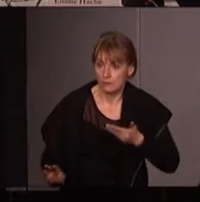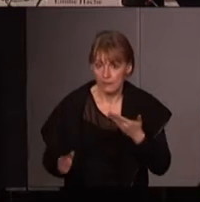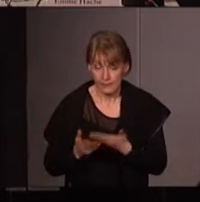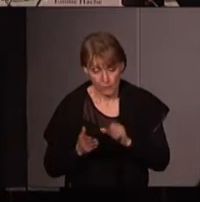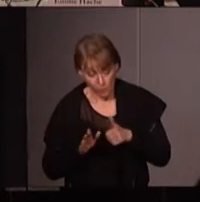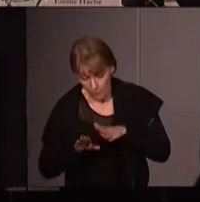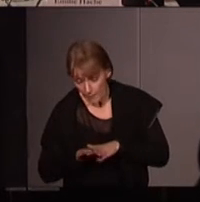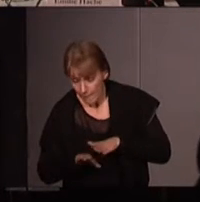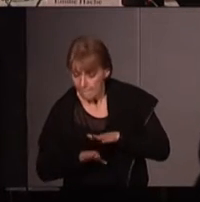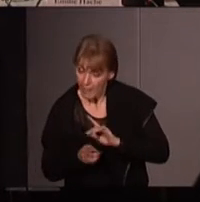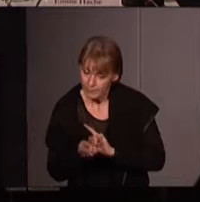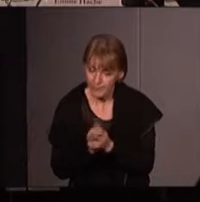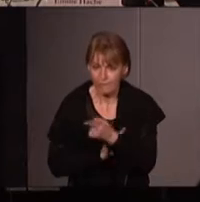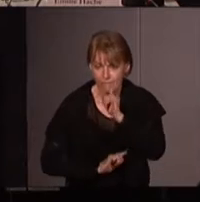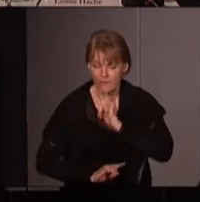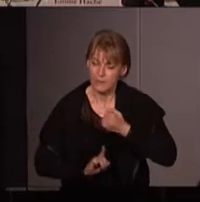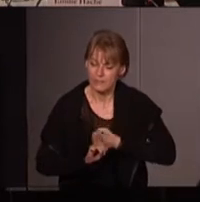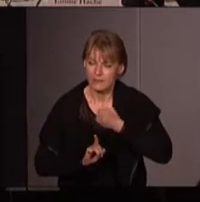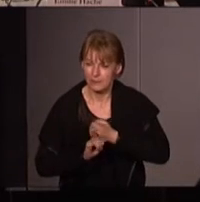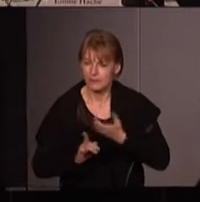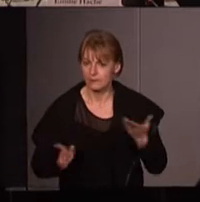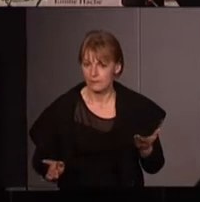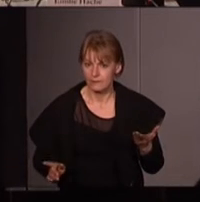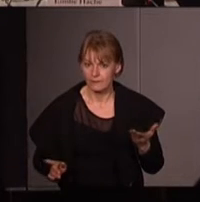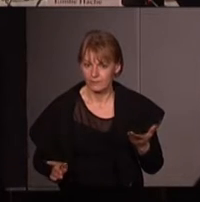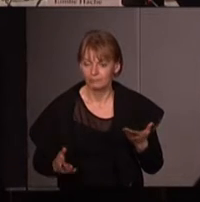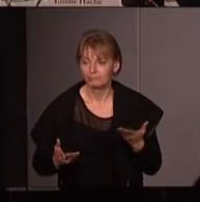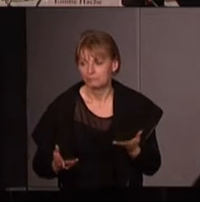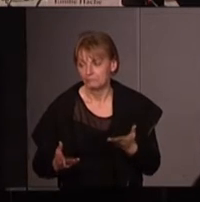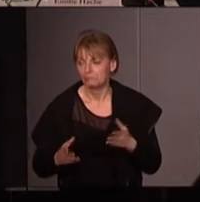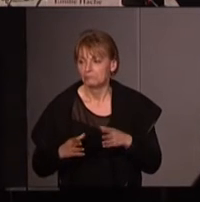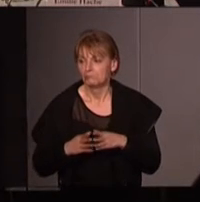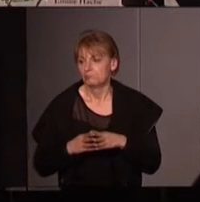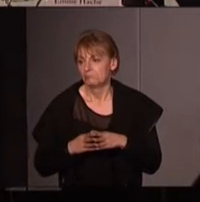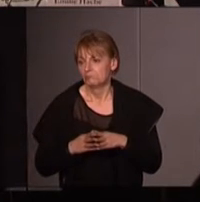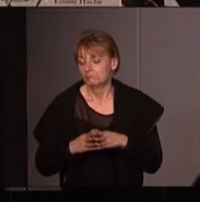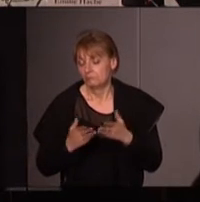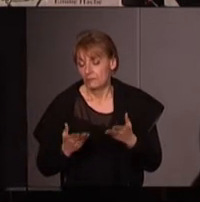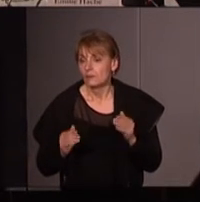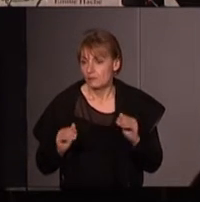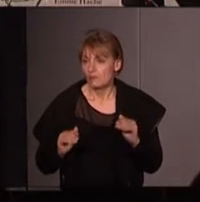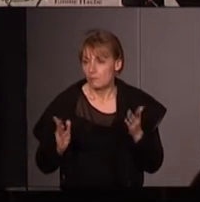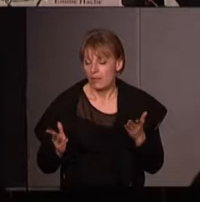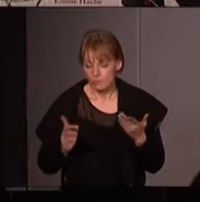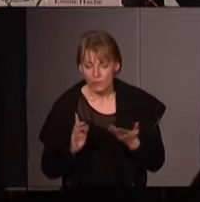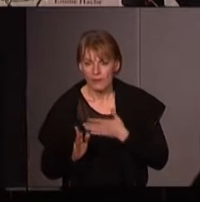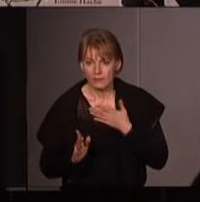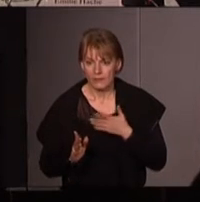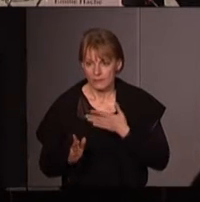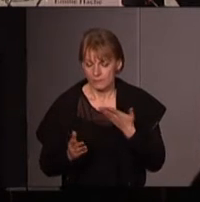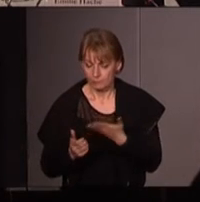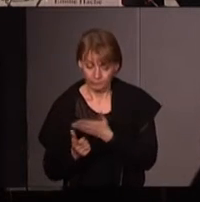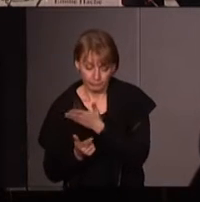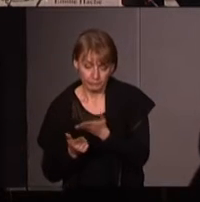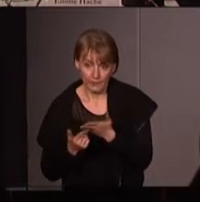premiers du féminisme bon c'est très corporel à nouveau donc bon moi je trouve ça très très intéressant et la même